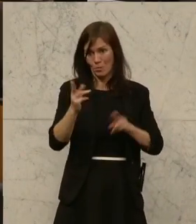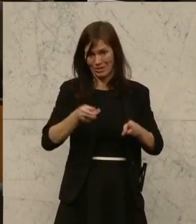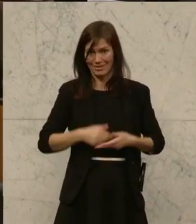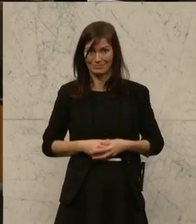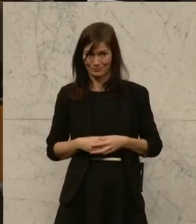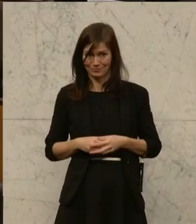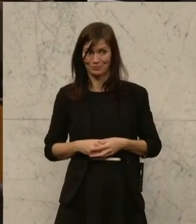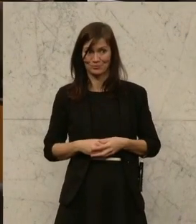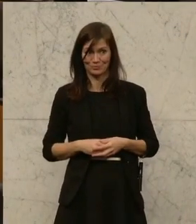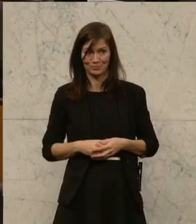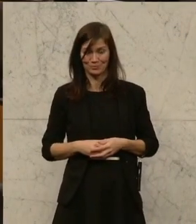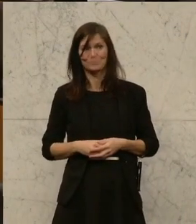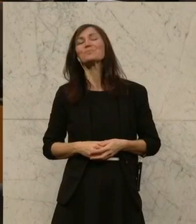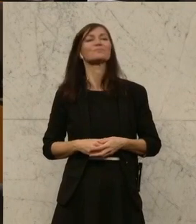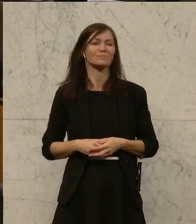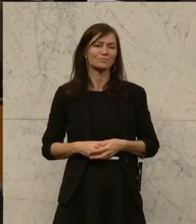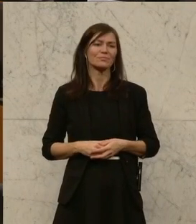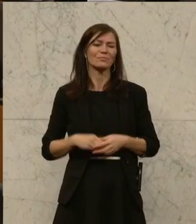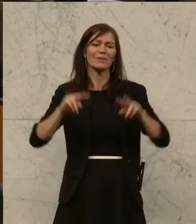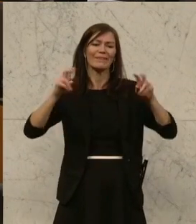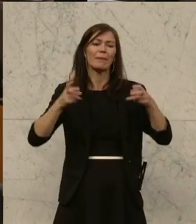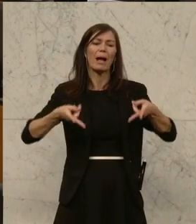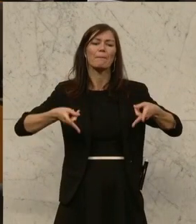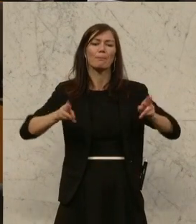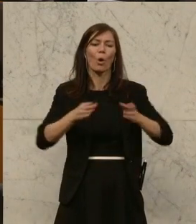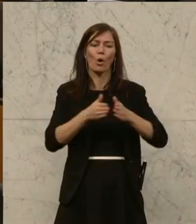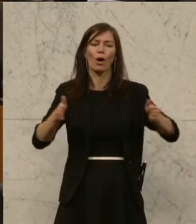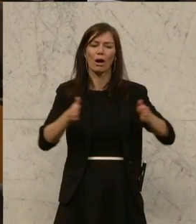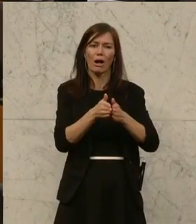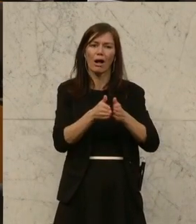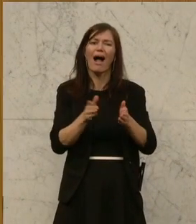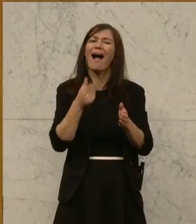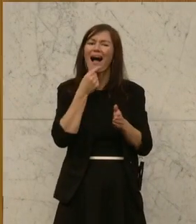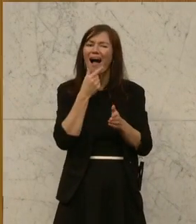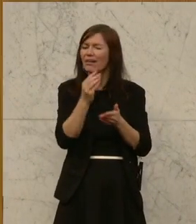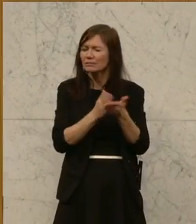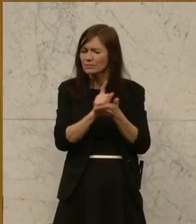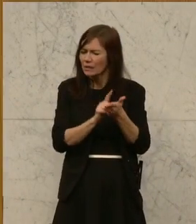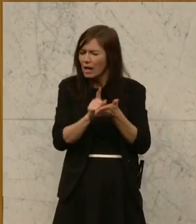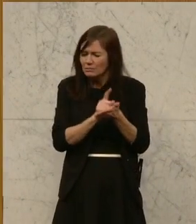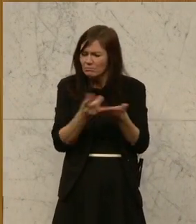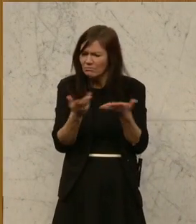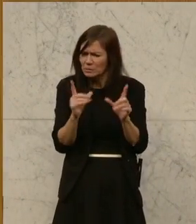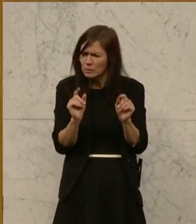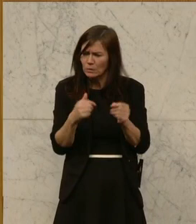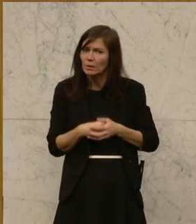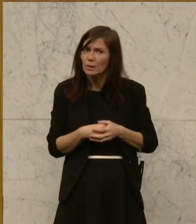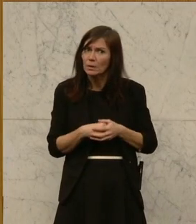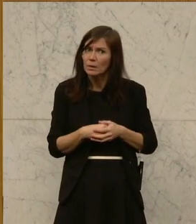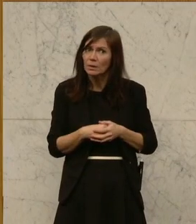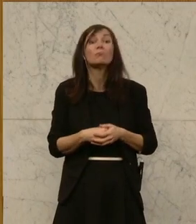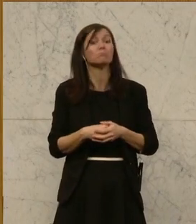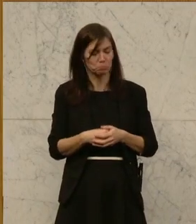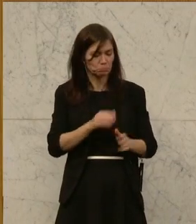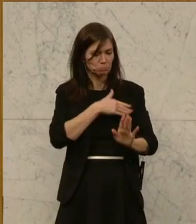Und zur Alters-, zur geblockten Altersteilzeit. Was heißt denn geblockte Altersteilzeit? Geblockte Altersteilzeit bedeutet, sie